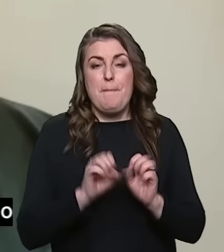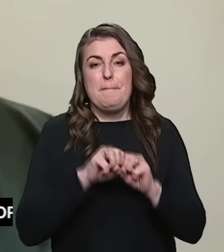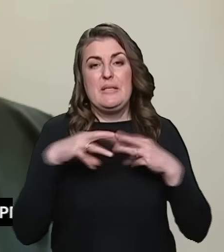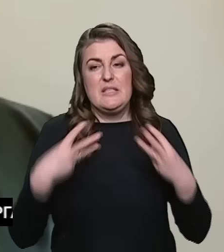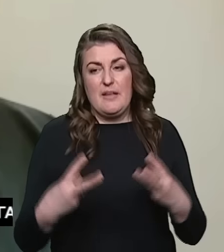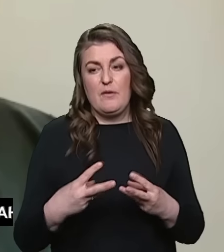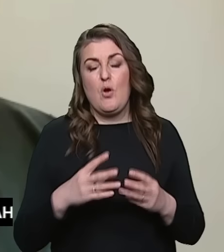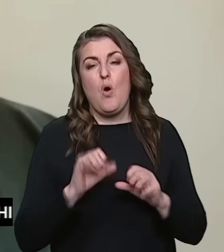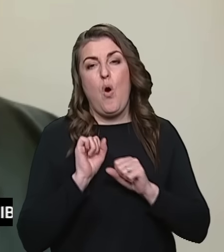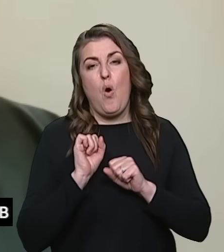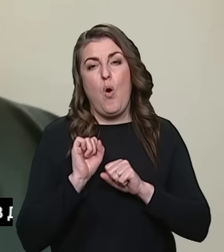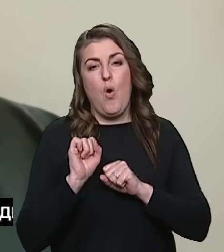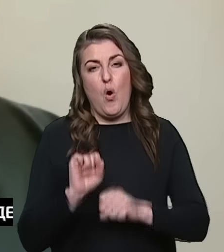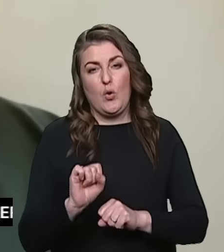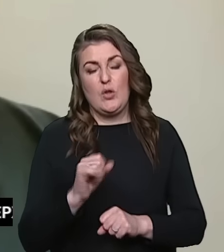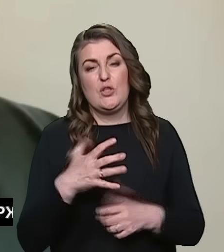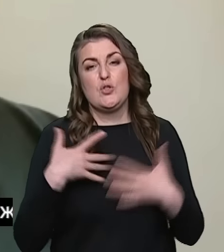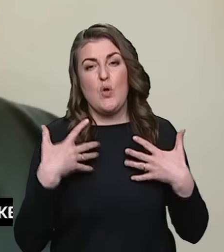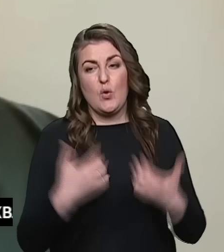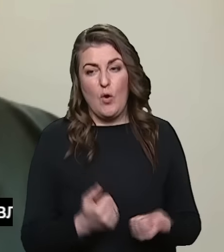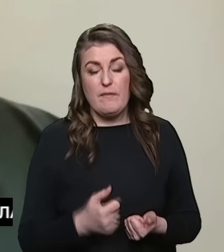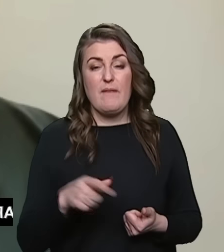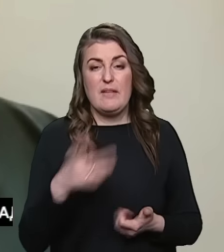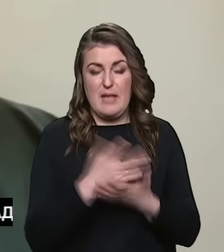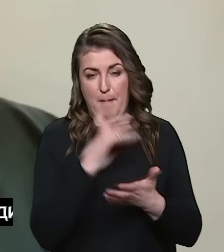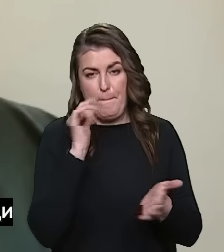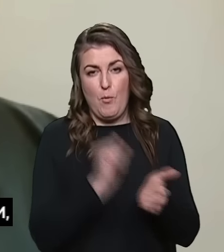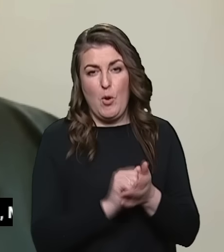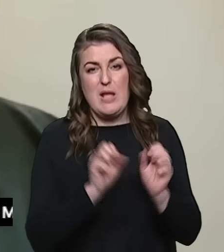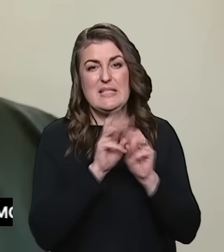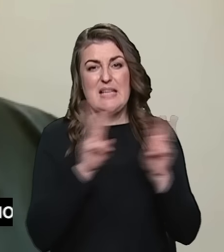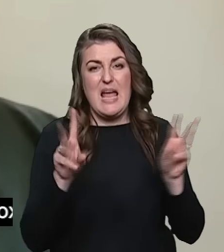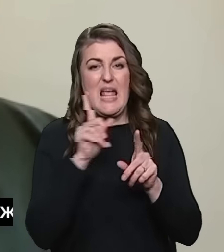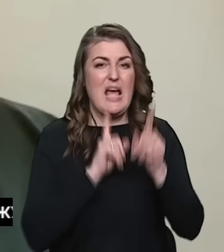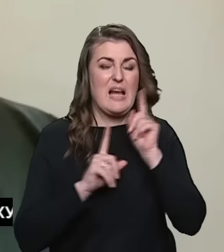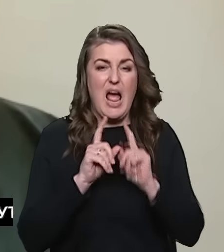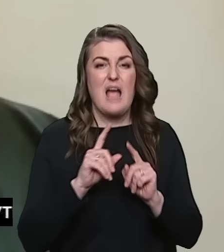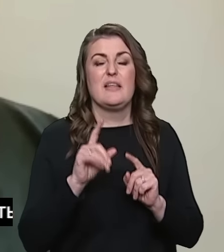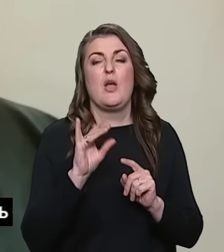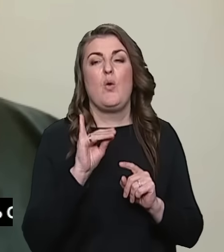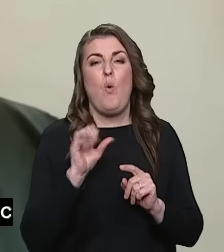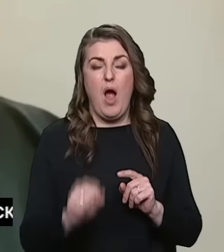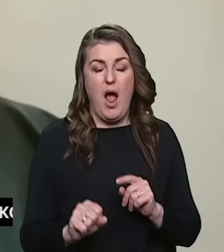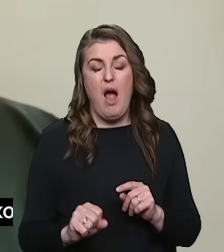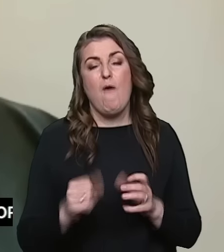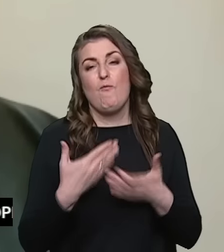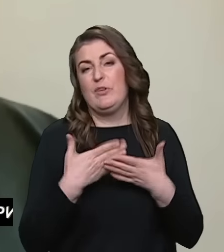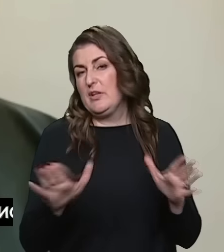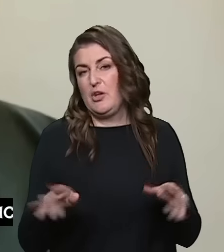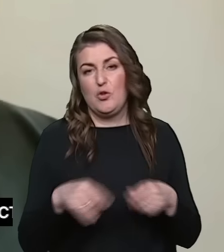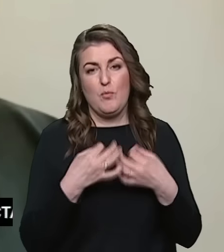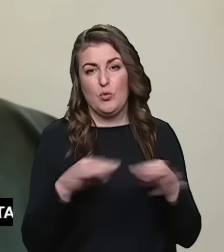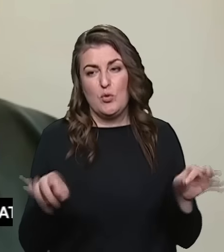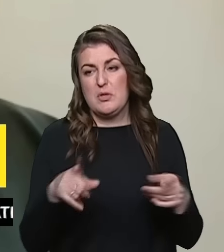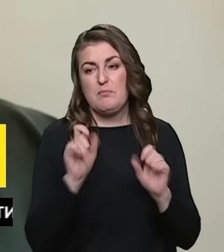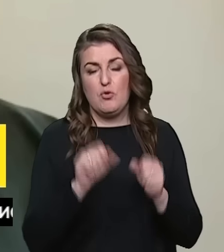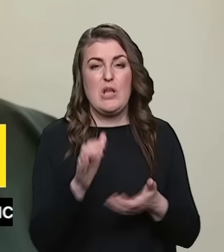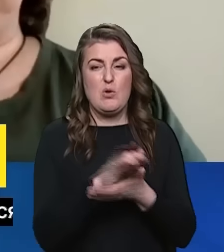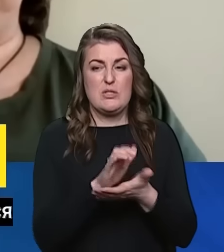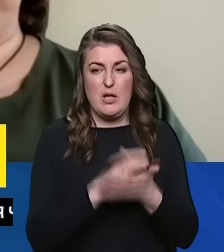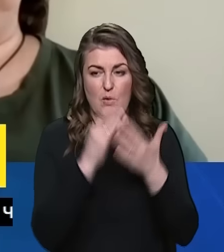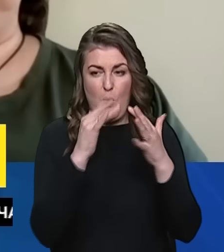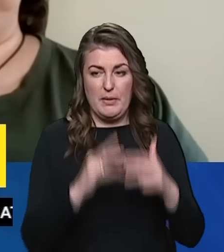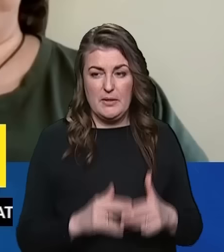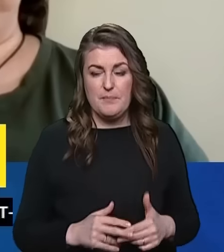Міністерством охорони здоров'я. Він є публікованим на сайті Рада Gov.ua у відкритому доступі, з ним можна ознайомитися.